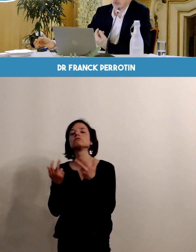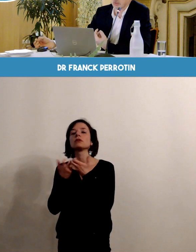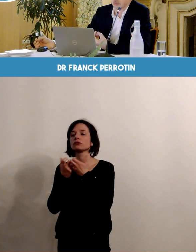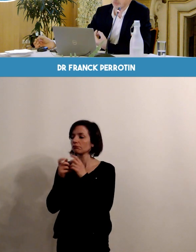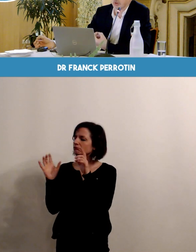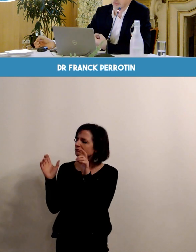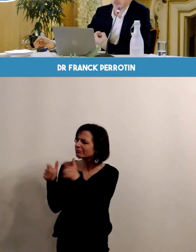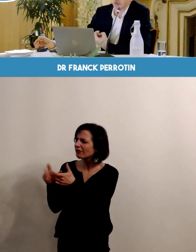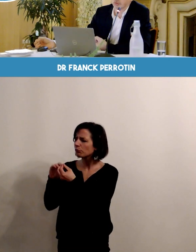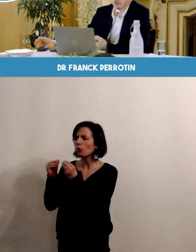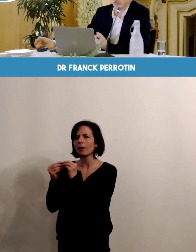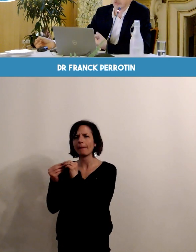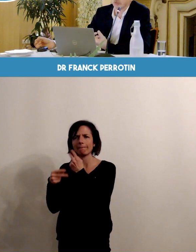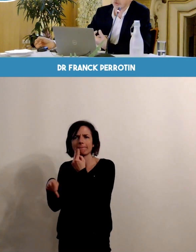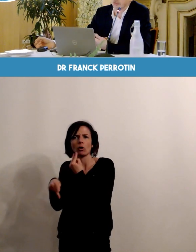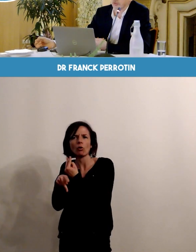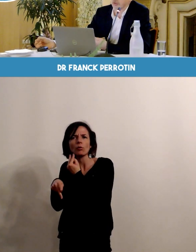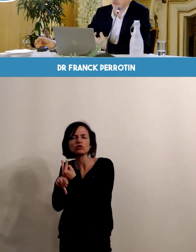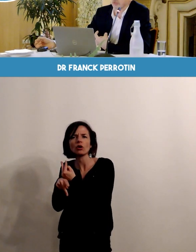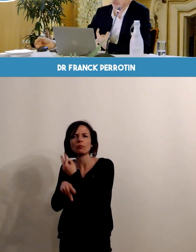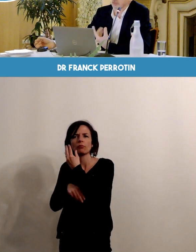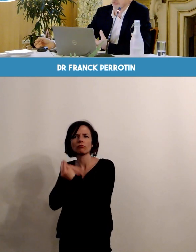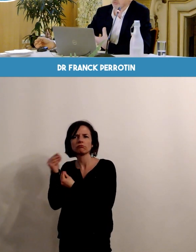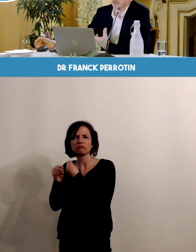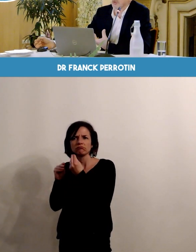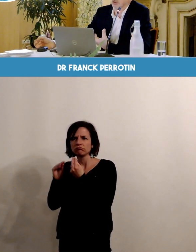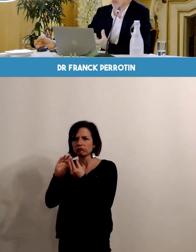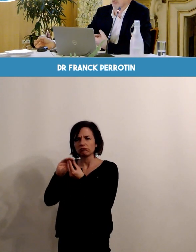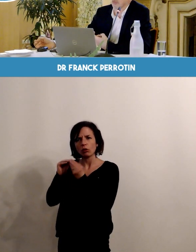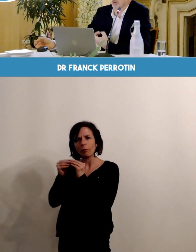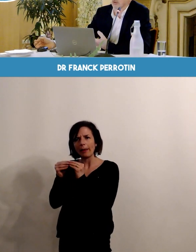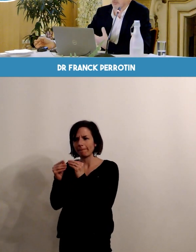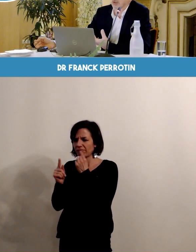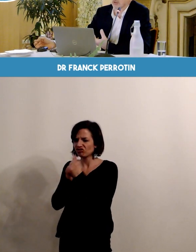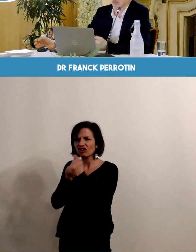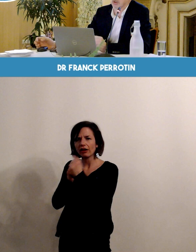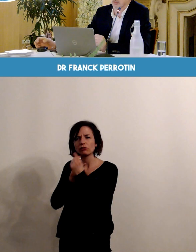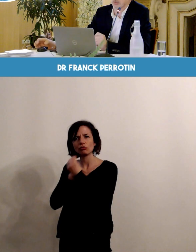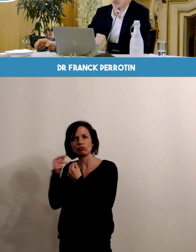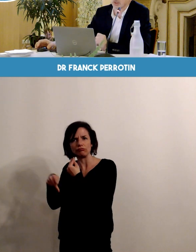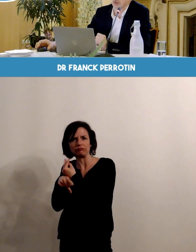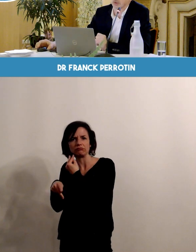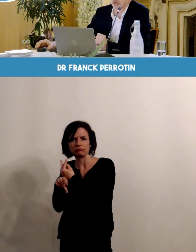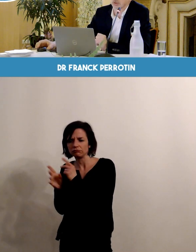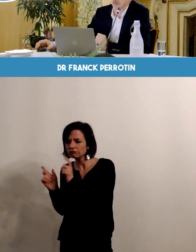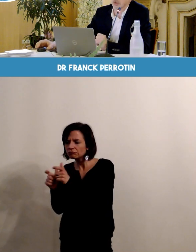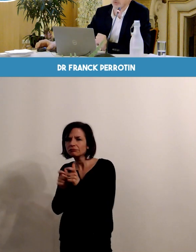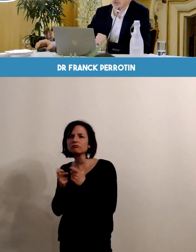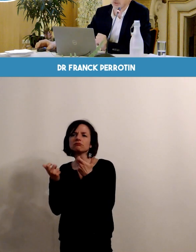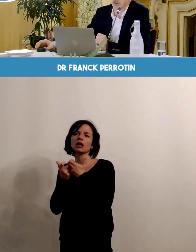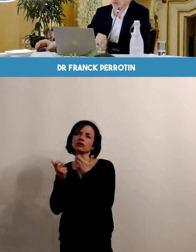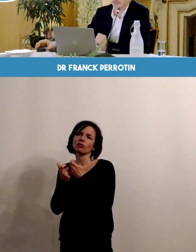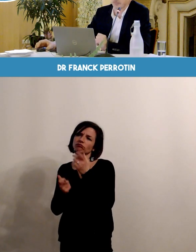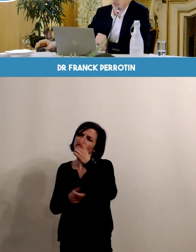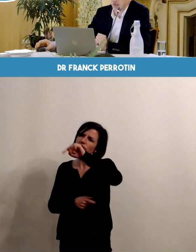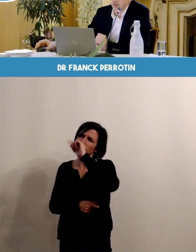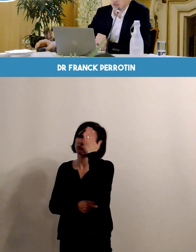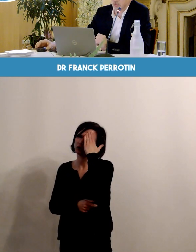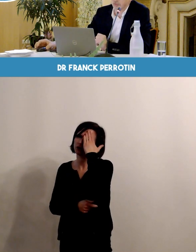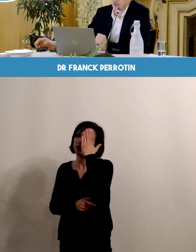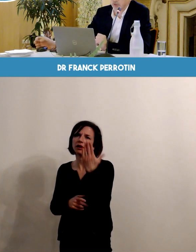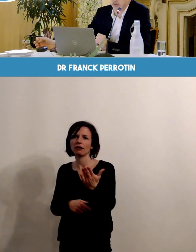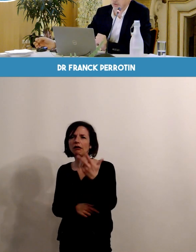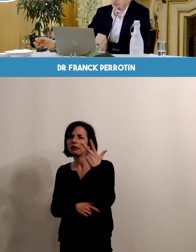des anomalies chromosomiques dont peut être porteur le futur enfant sont aujourd'hui bien connus en particulier le dépistage de la trisomie